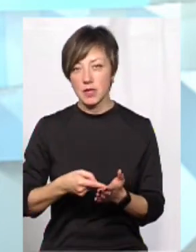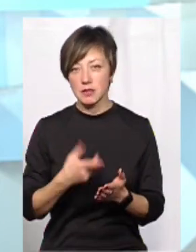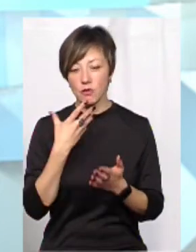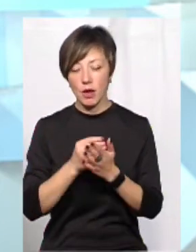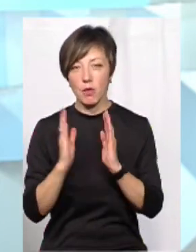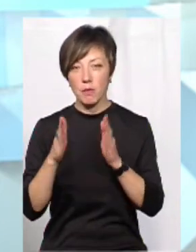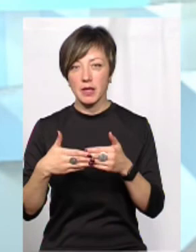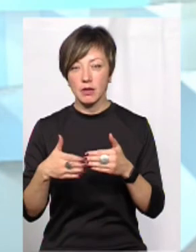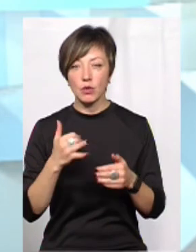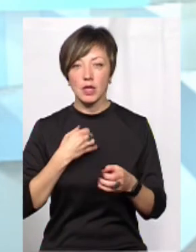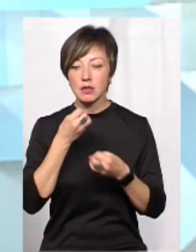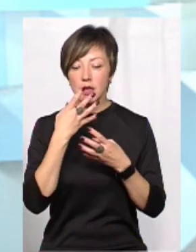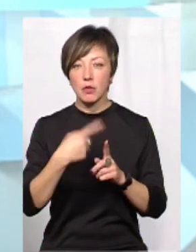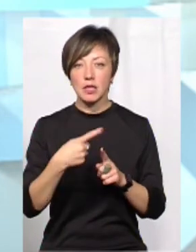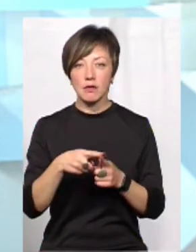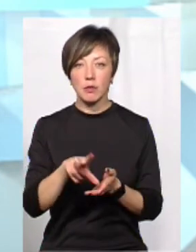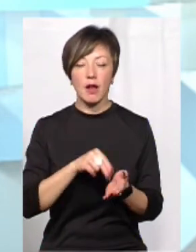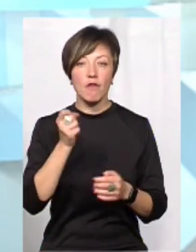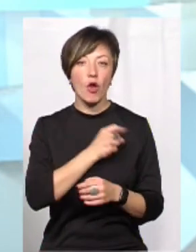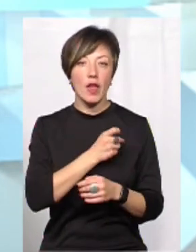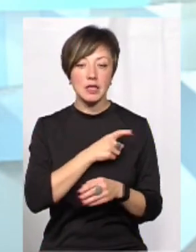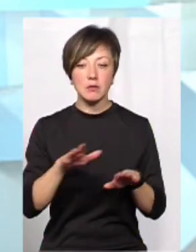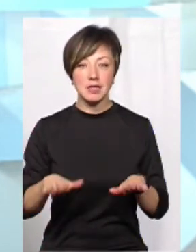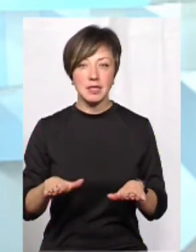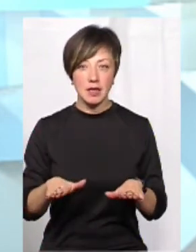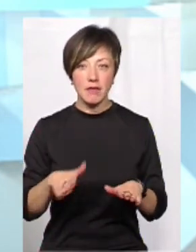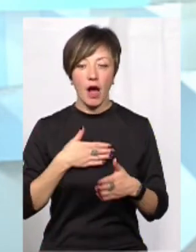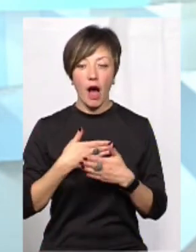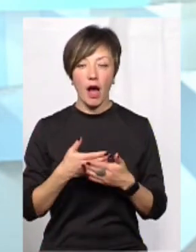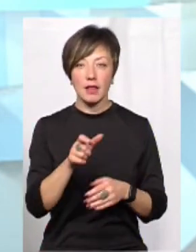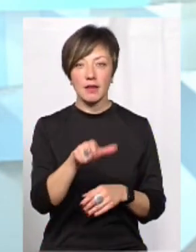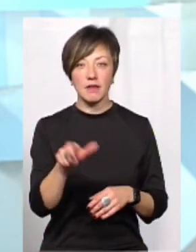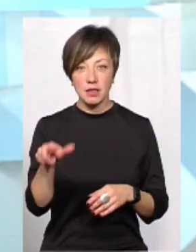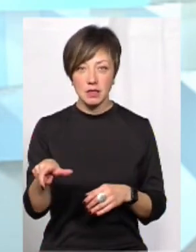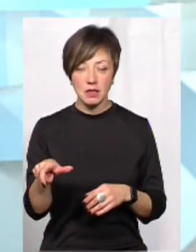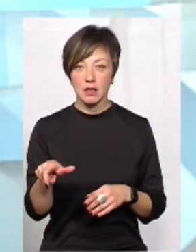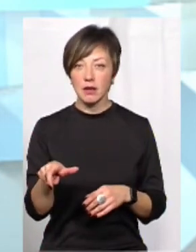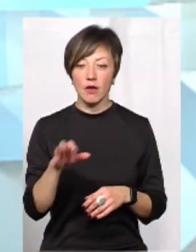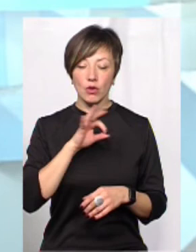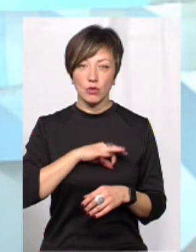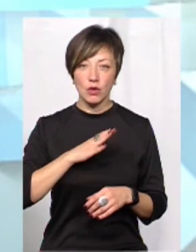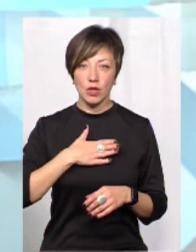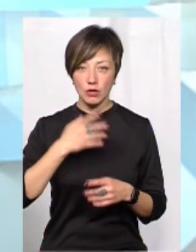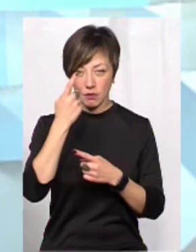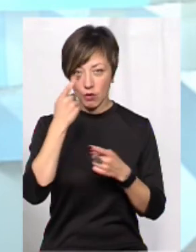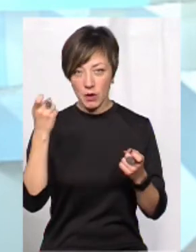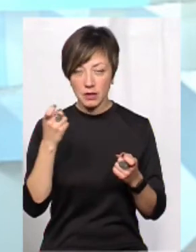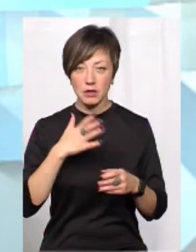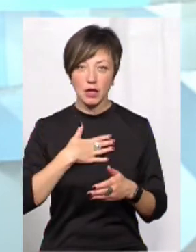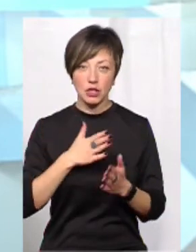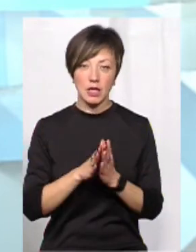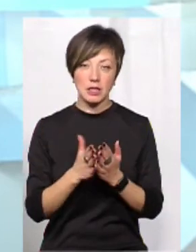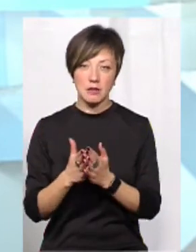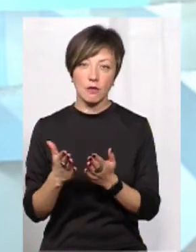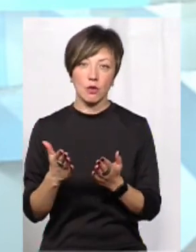в своєму під'їзді. У нас є позитивний приклад зараз в Одесі, де місцевий активіст активно використовує нашу інформацію з наших